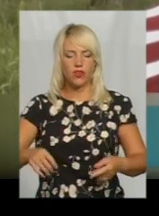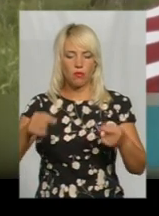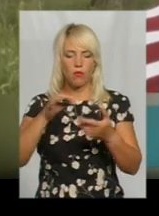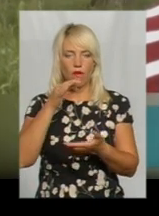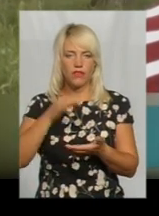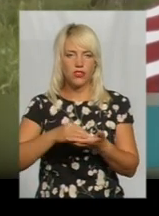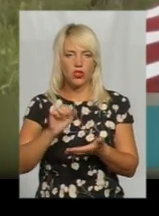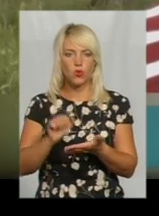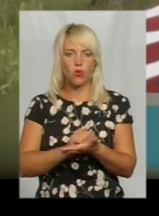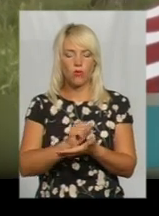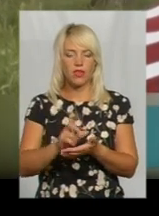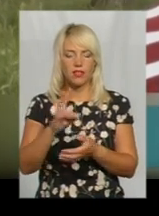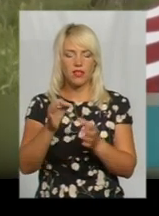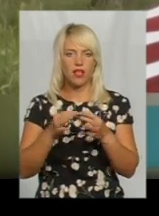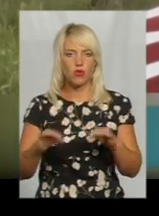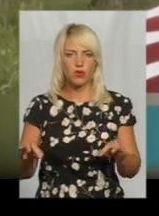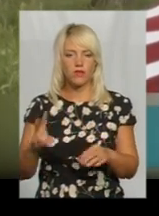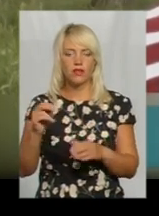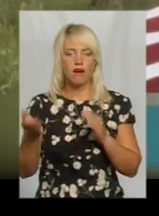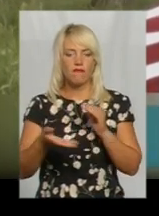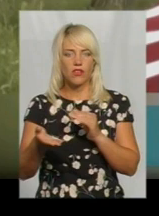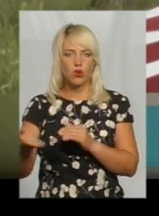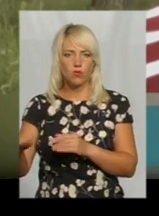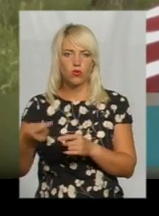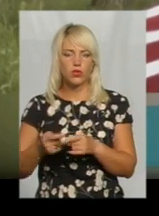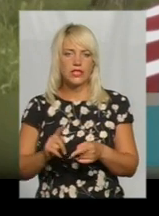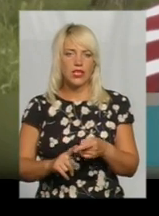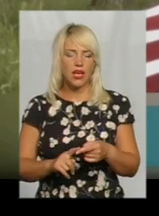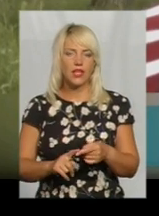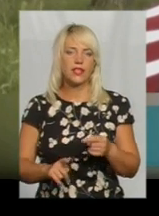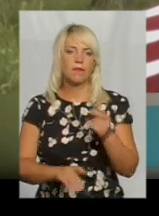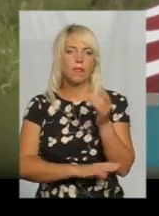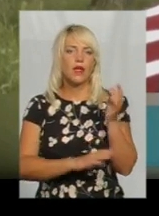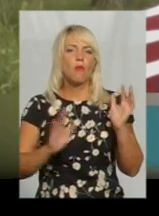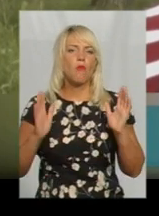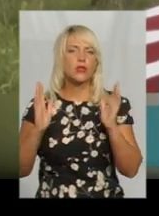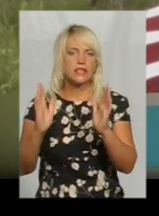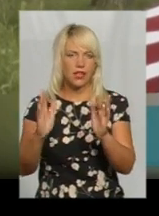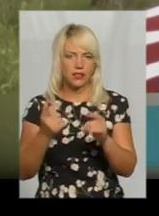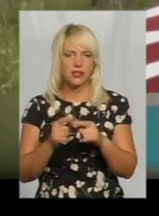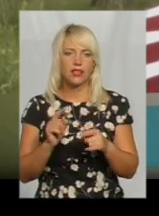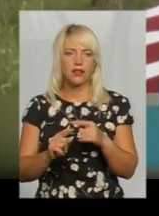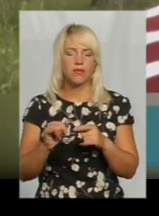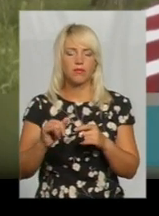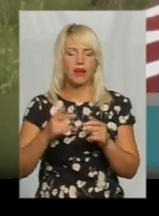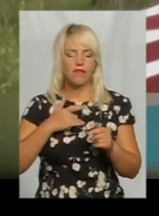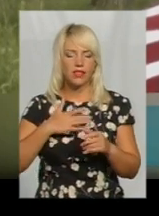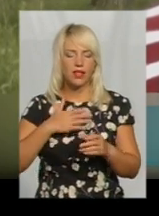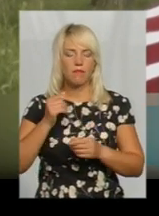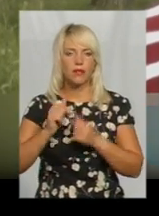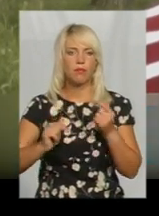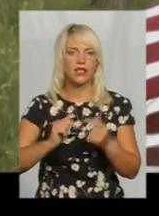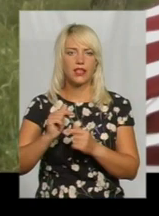дозвола, на вирубку даної посадки в приватного підприємства, яке